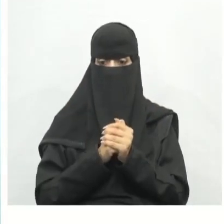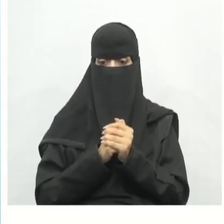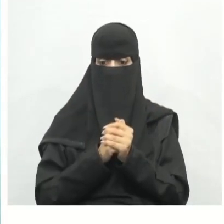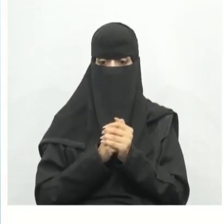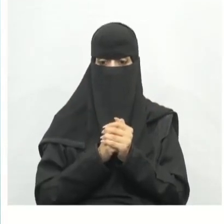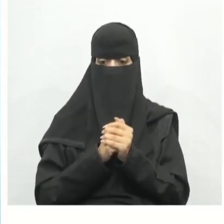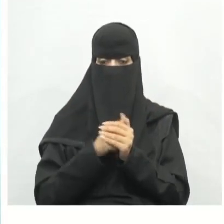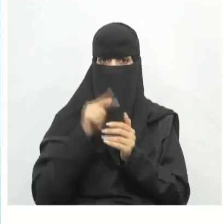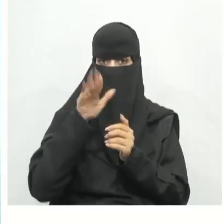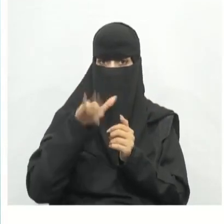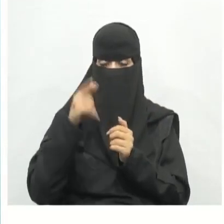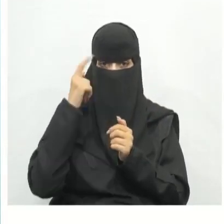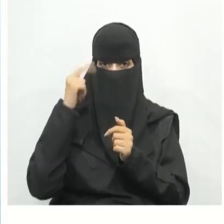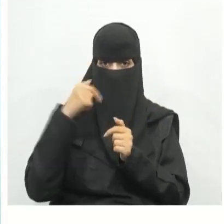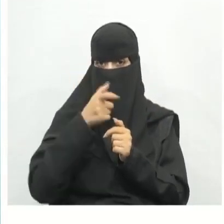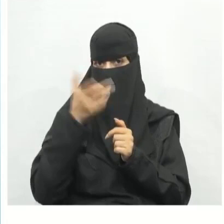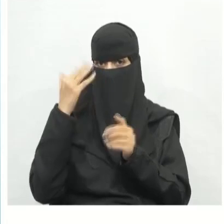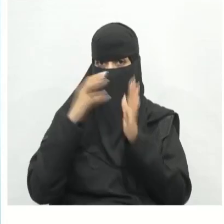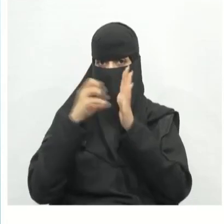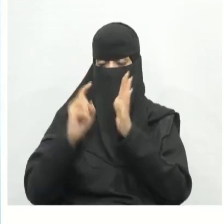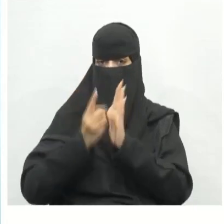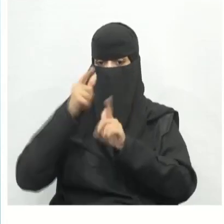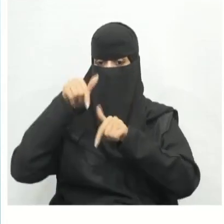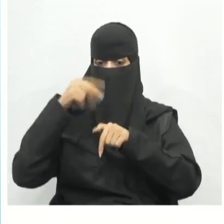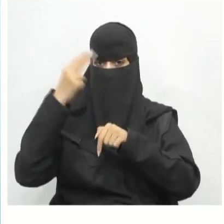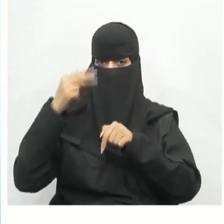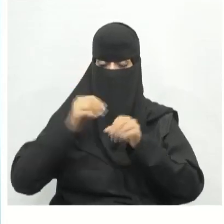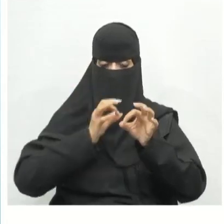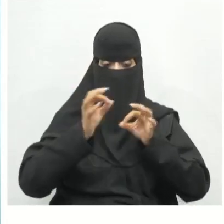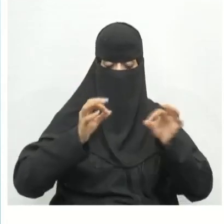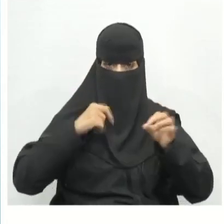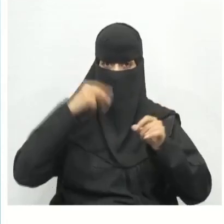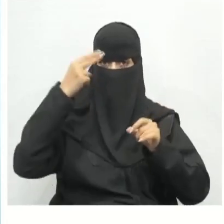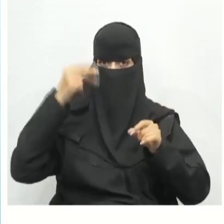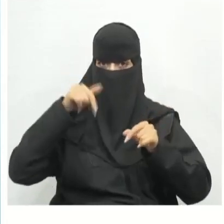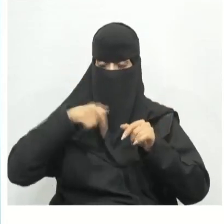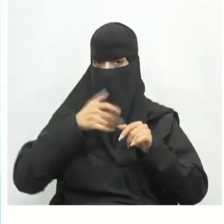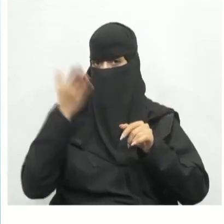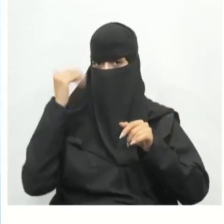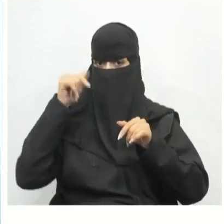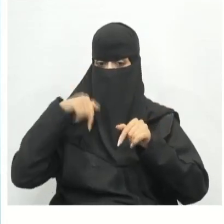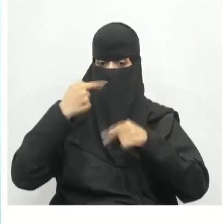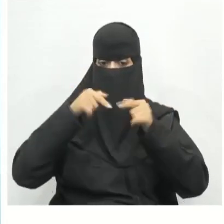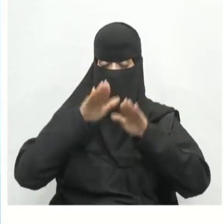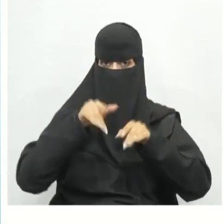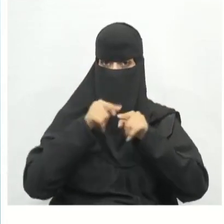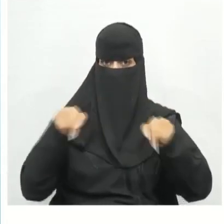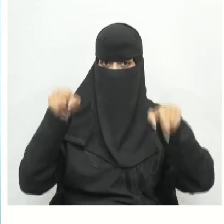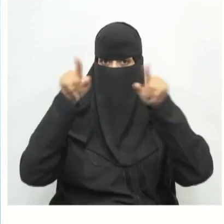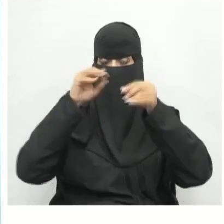أيضا تعرفنا على النمذجة الأولية وهي رسم مخططات هندسية في السابق كان يتم الرسم على